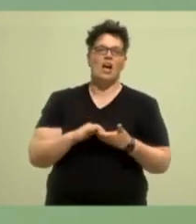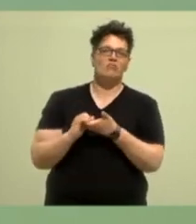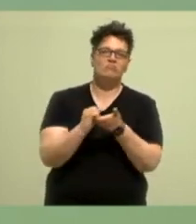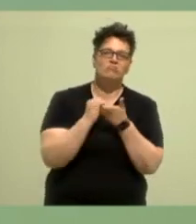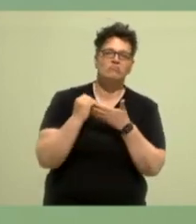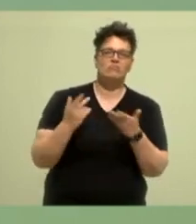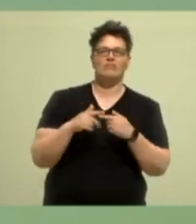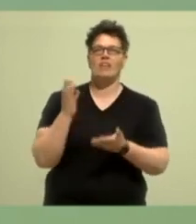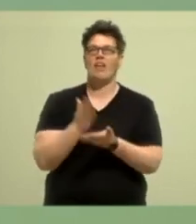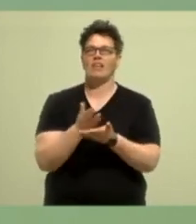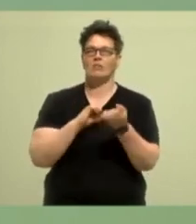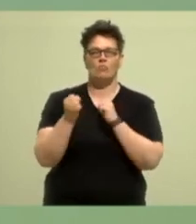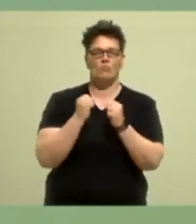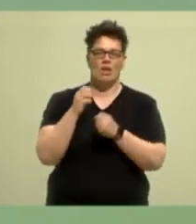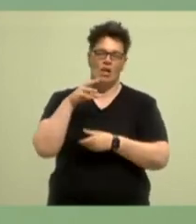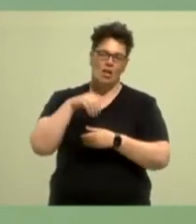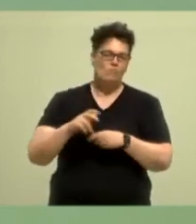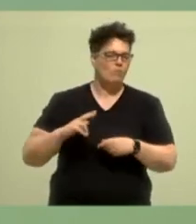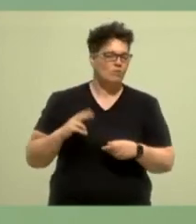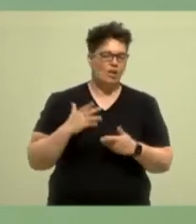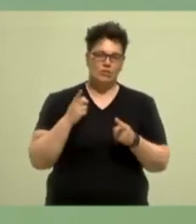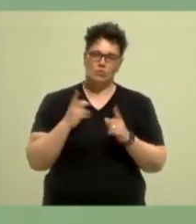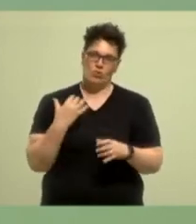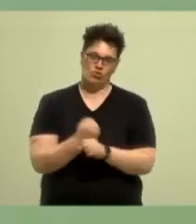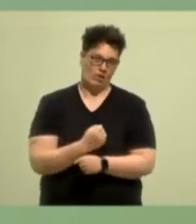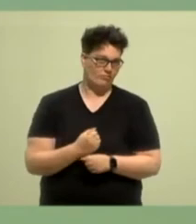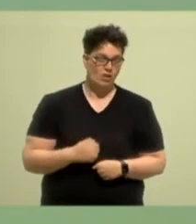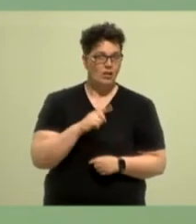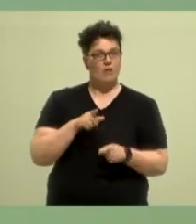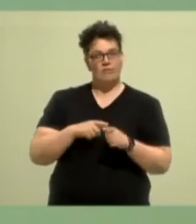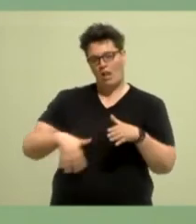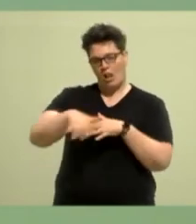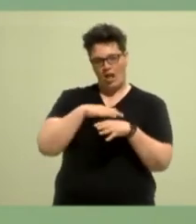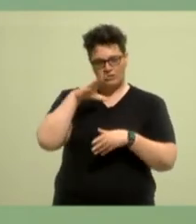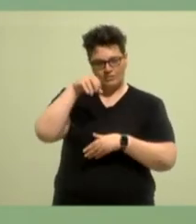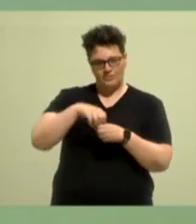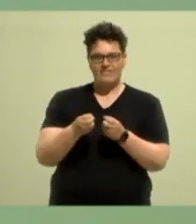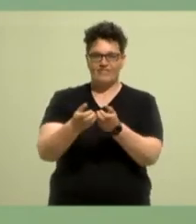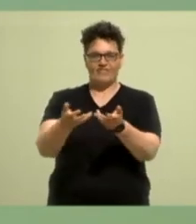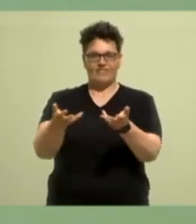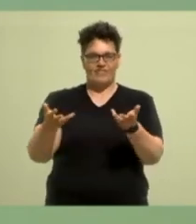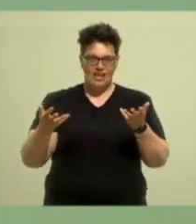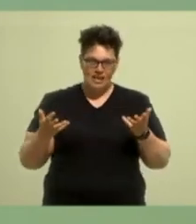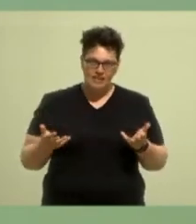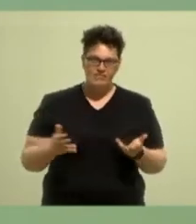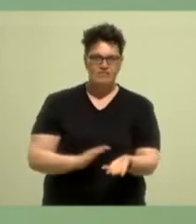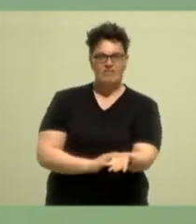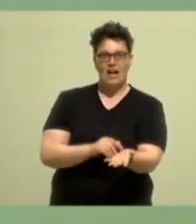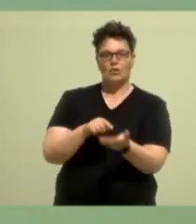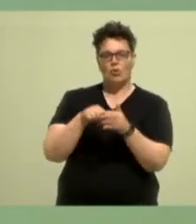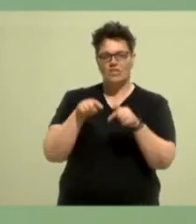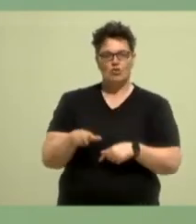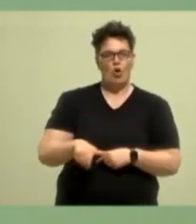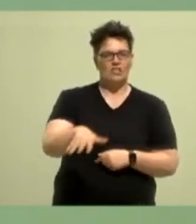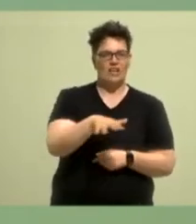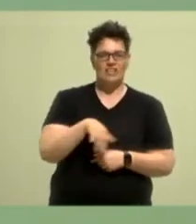endlich moderne Mobilität schafft, als ein Land, in dem Vielfalt gelebt wird, weil Vielfalt das ist, was Nordrhein-Westfalen im Kern